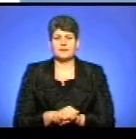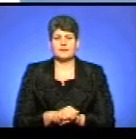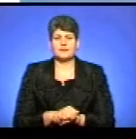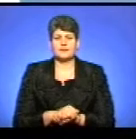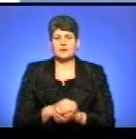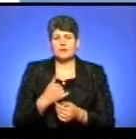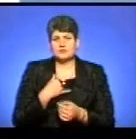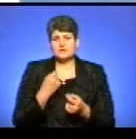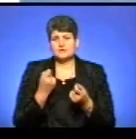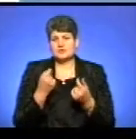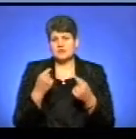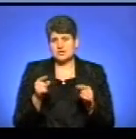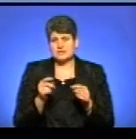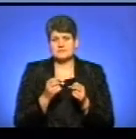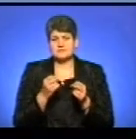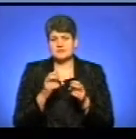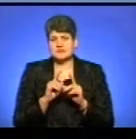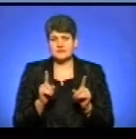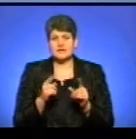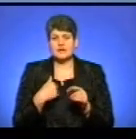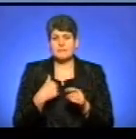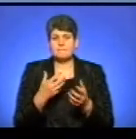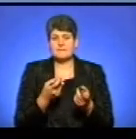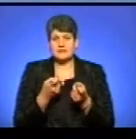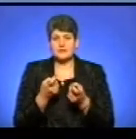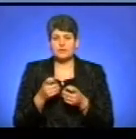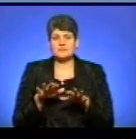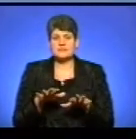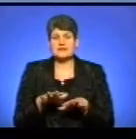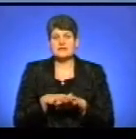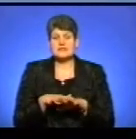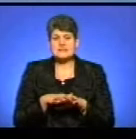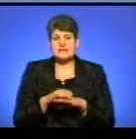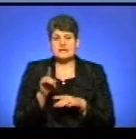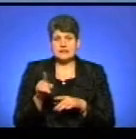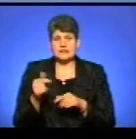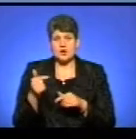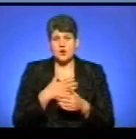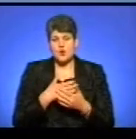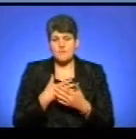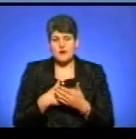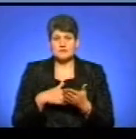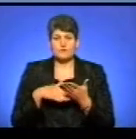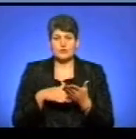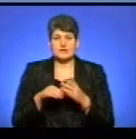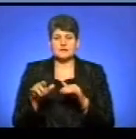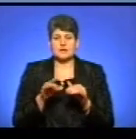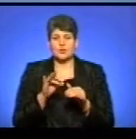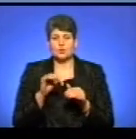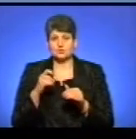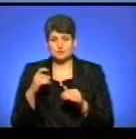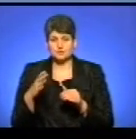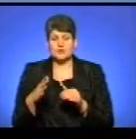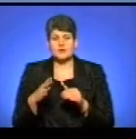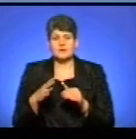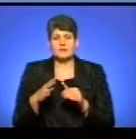інакша специфіка, розумієте, я зробив ставку інакше, я підтянув місцеве населення. Їхні громадські, волонтерські рухи, так як Кристина